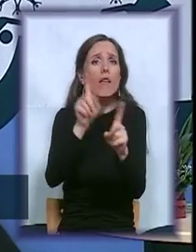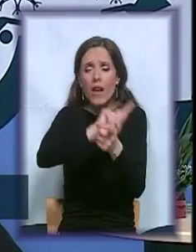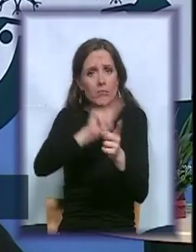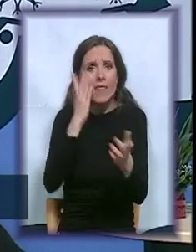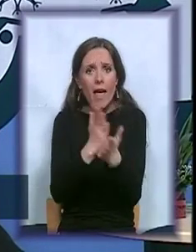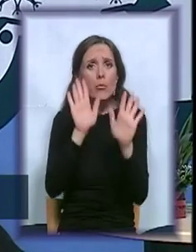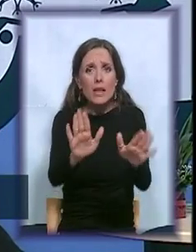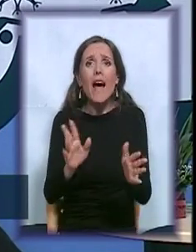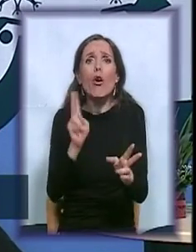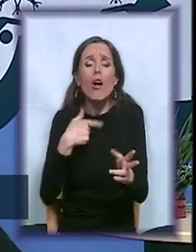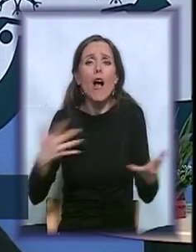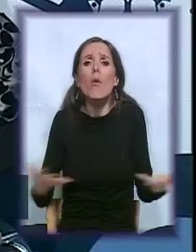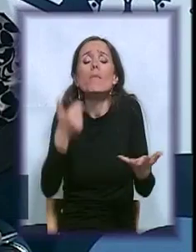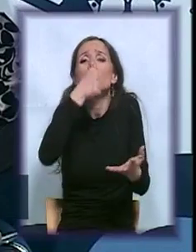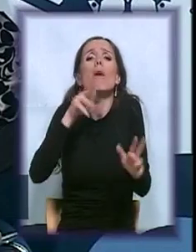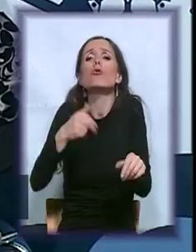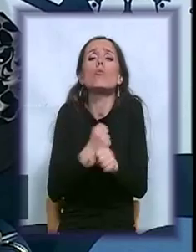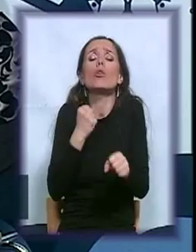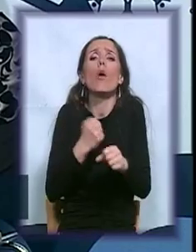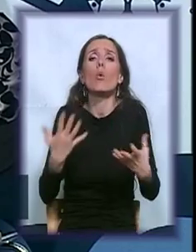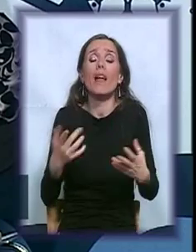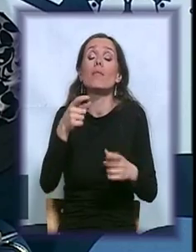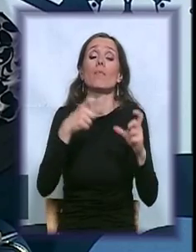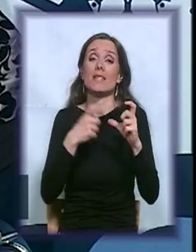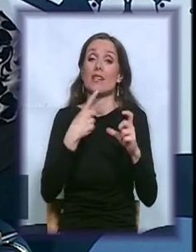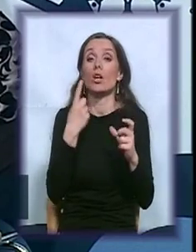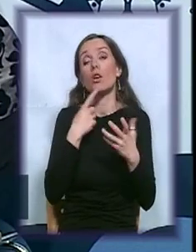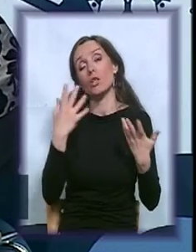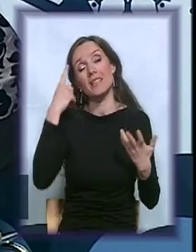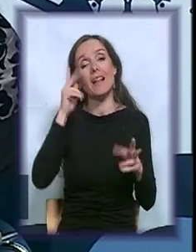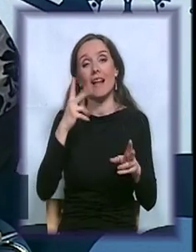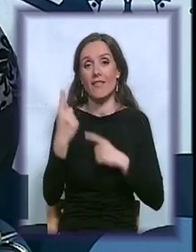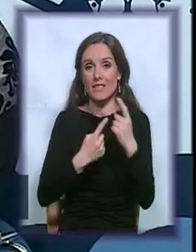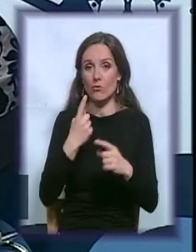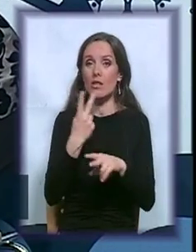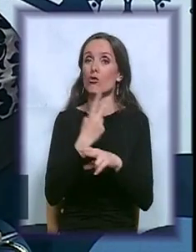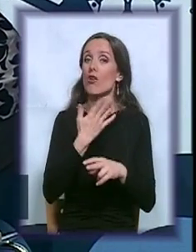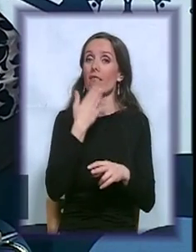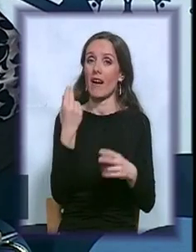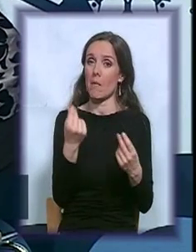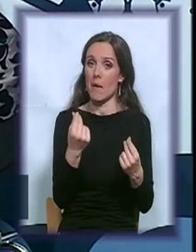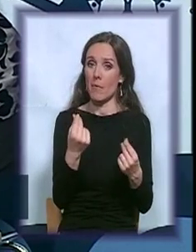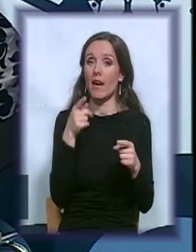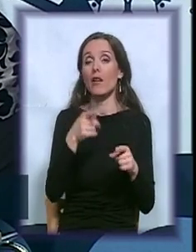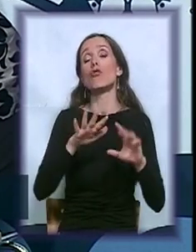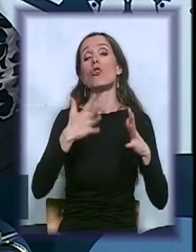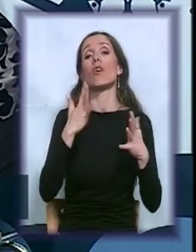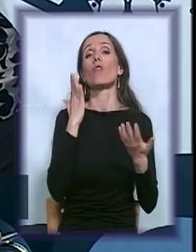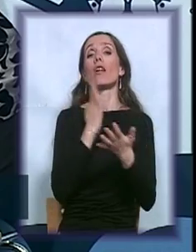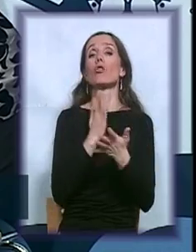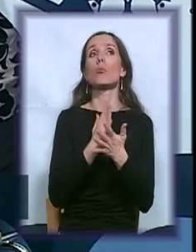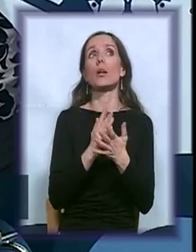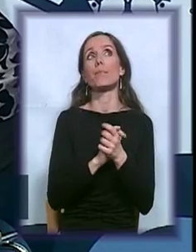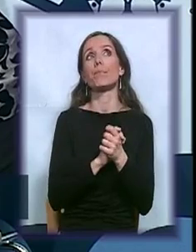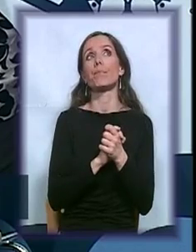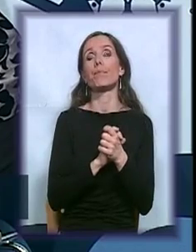pa da vidimo. znam, ja znam kakva je situacija da država nema para i da će to da vratno da bude. Da vam